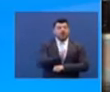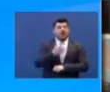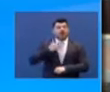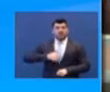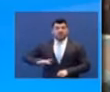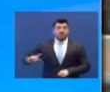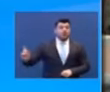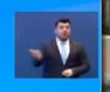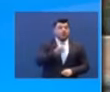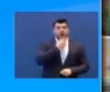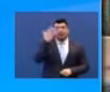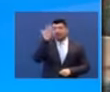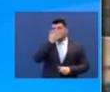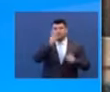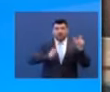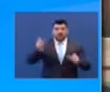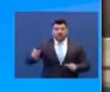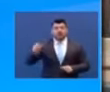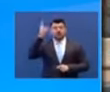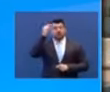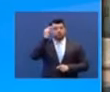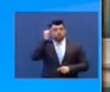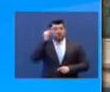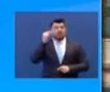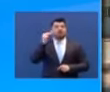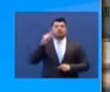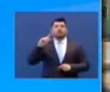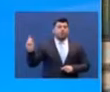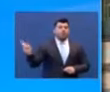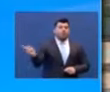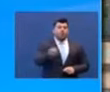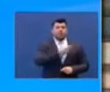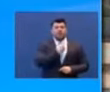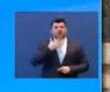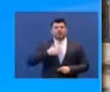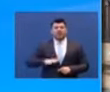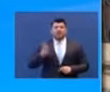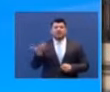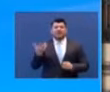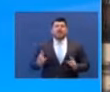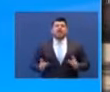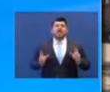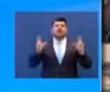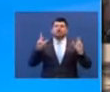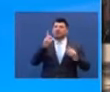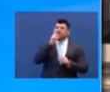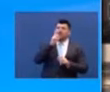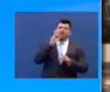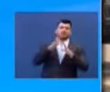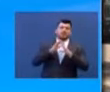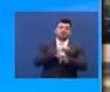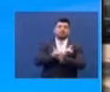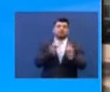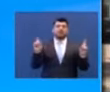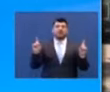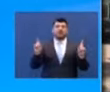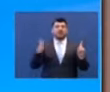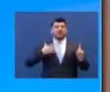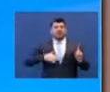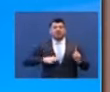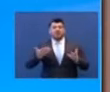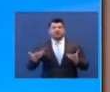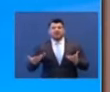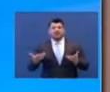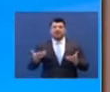όλους τους μαθητές, τους σπουδαστές, τους φοιτητές όσο δυνατόν πιο ενεργούς κοντά στις εκπαιδευτικές δομές και στην εκπαιδευτική